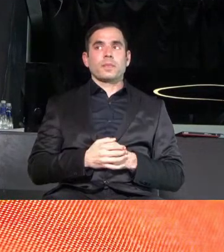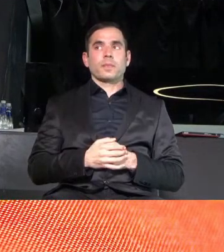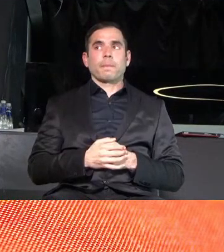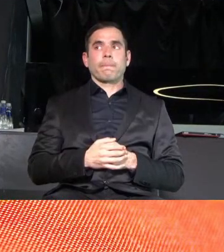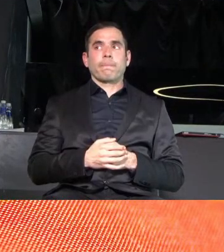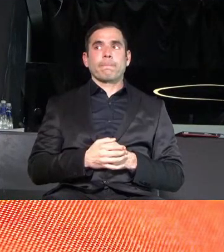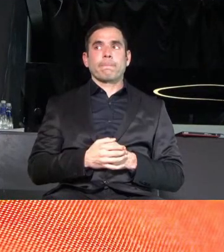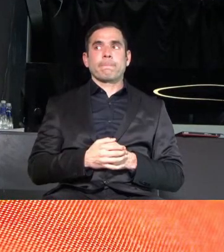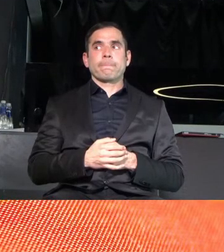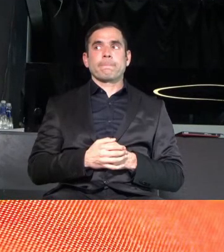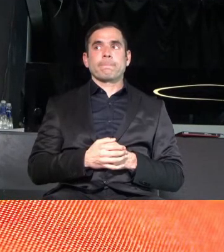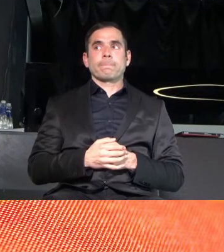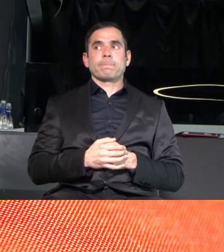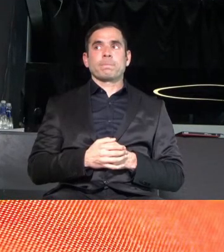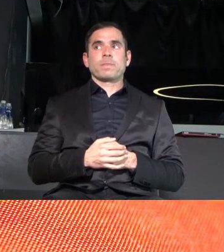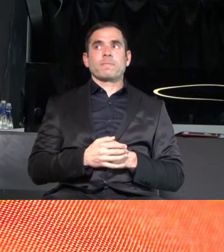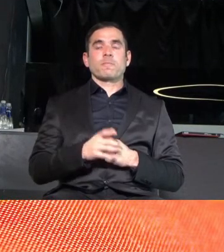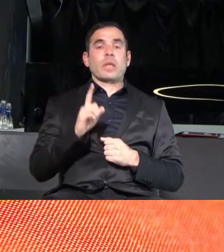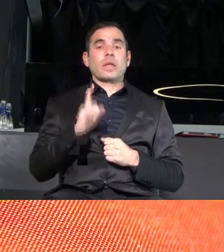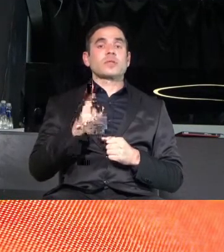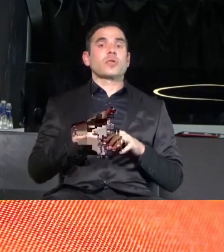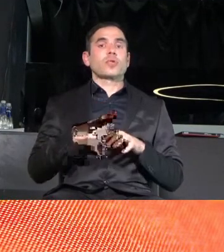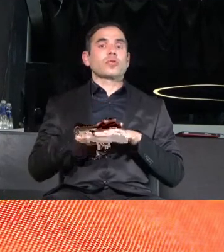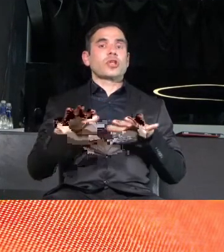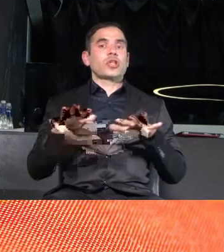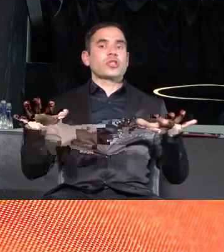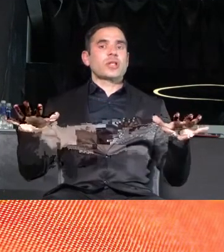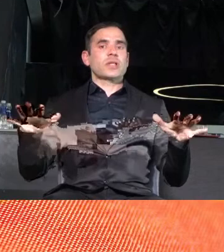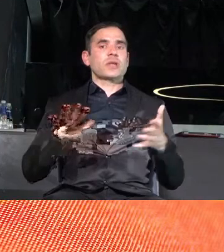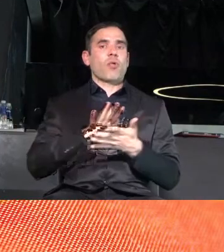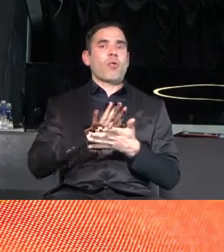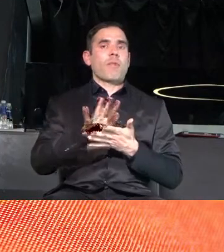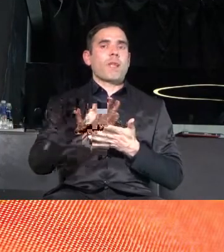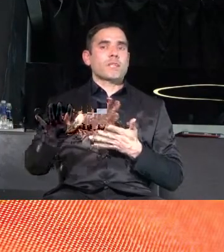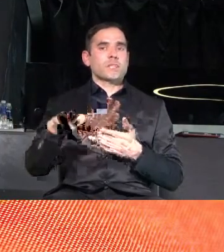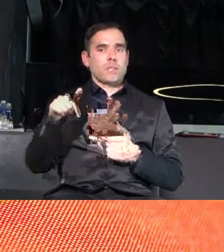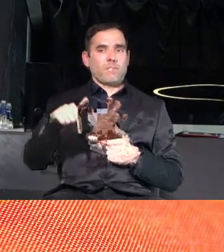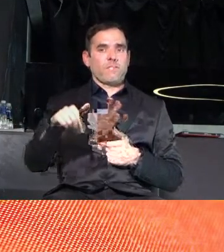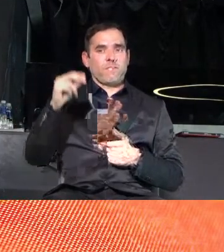защото ширещата си омраза в България,